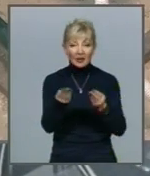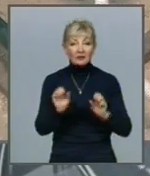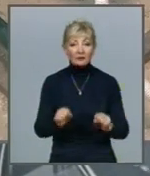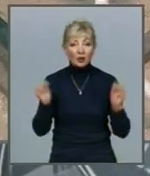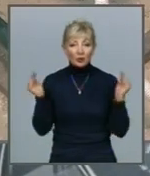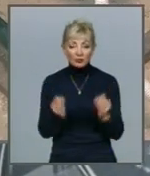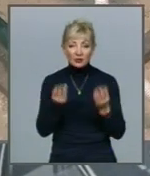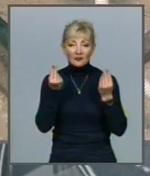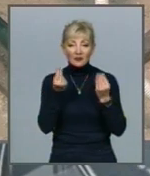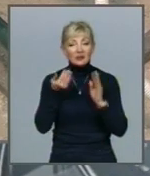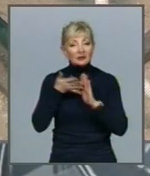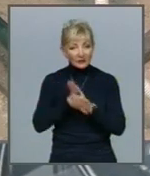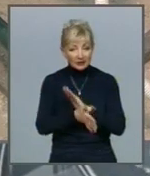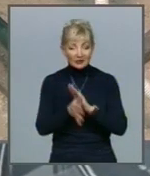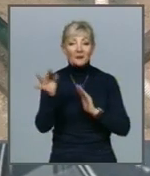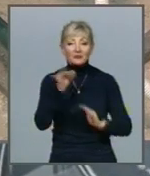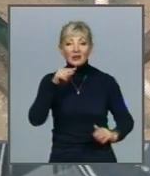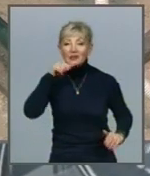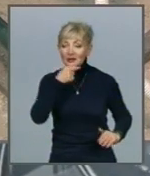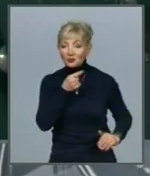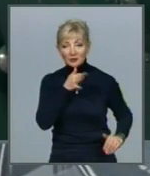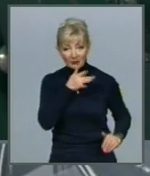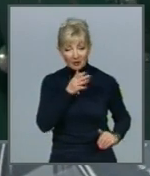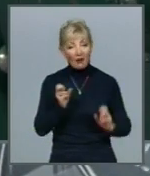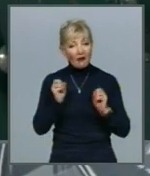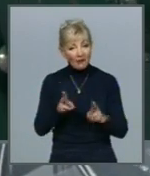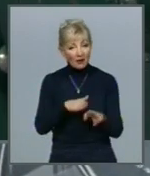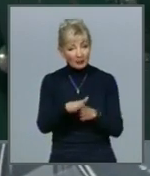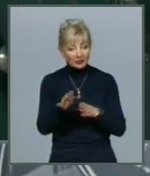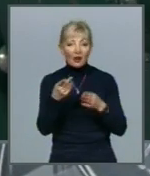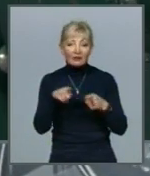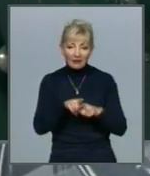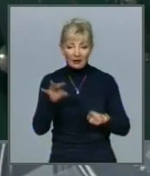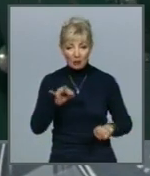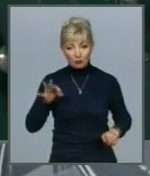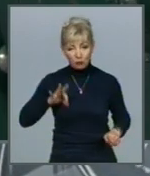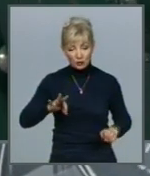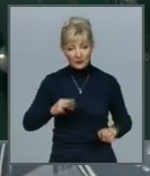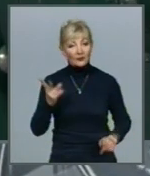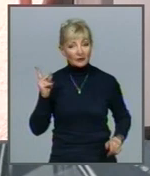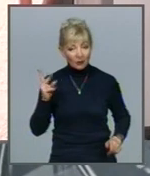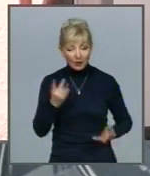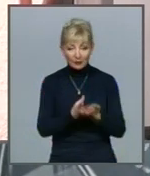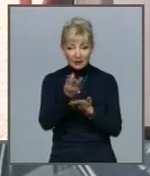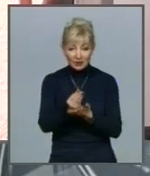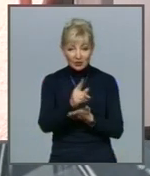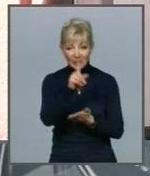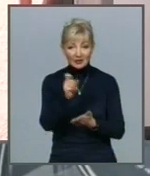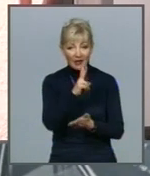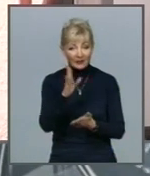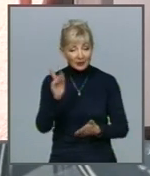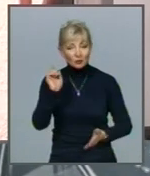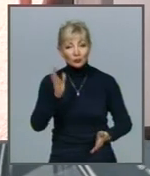зменшити фінансові витрати і заощадити час як виконавцю, так і споживачу По-друге, платіжка за комуналку стане